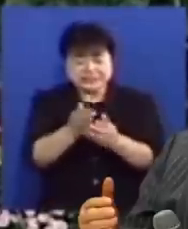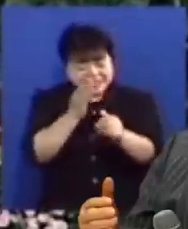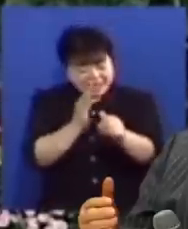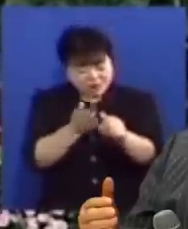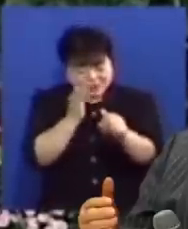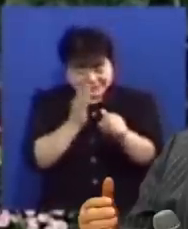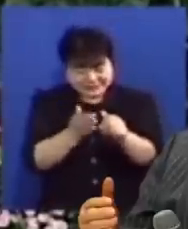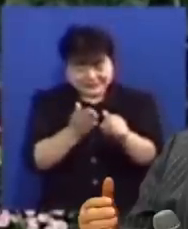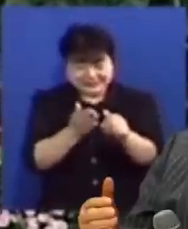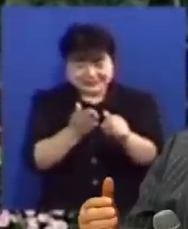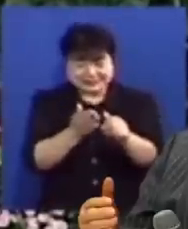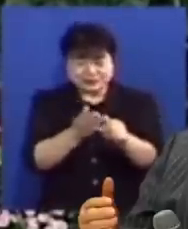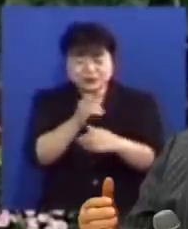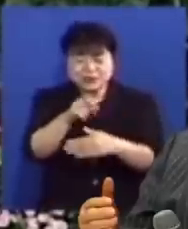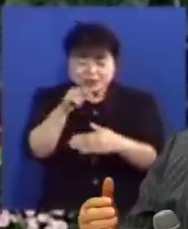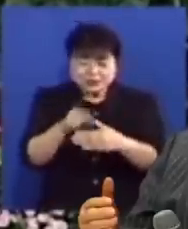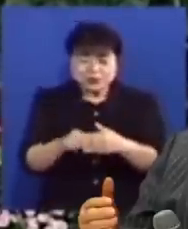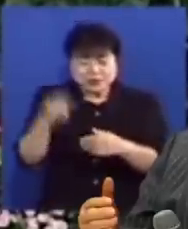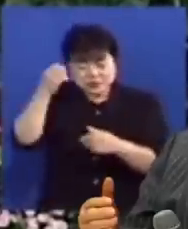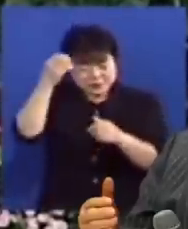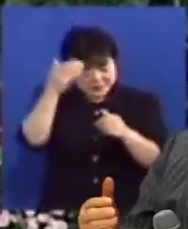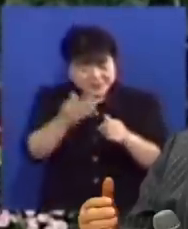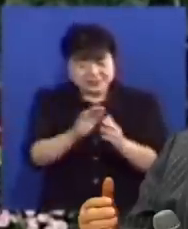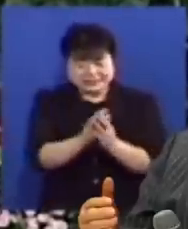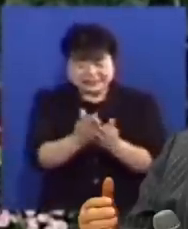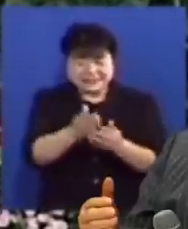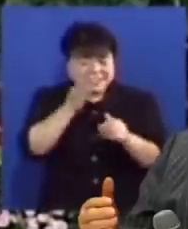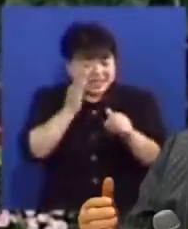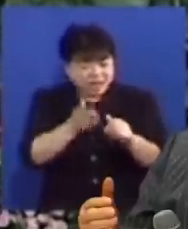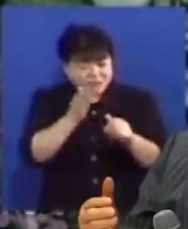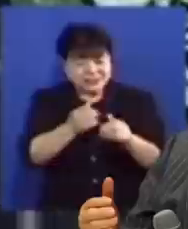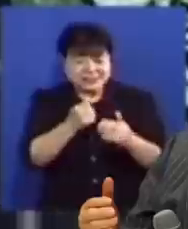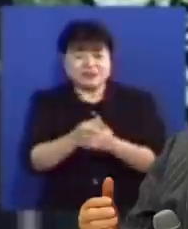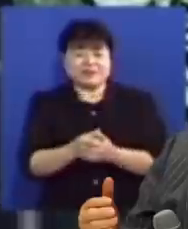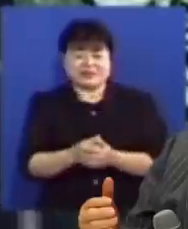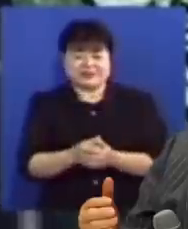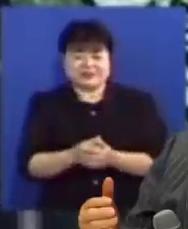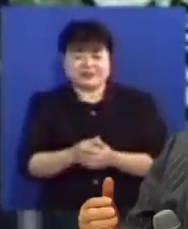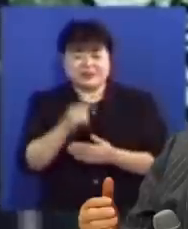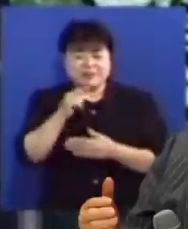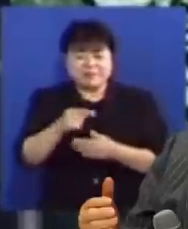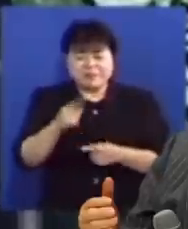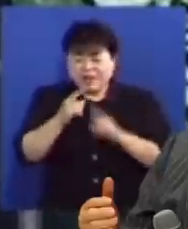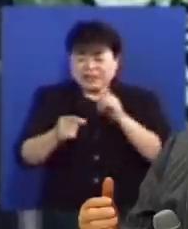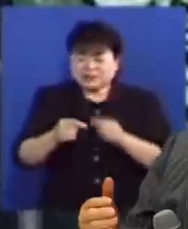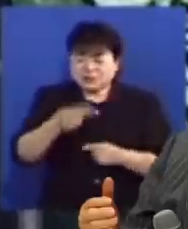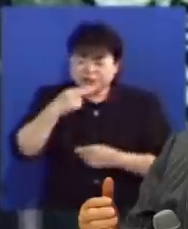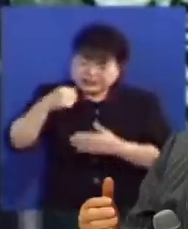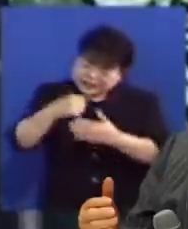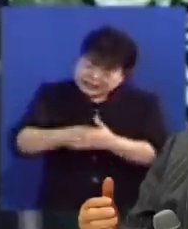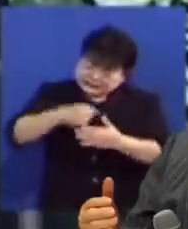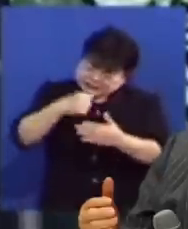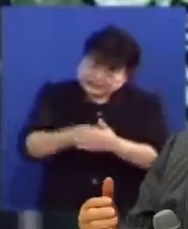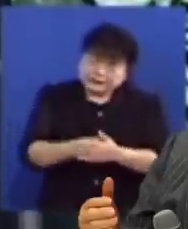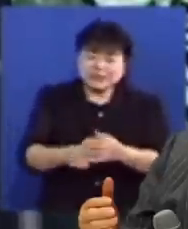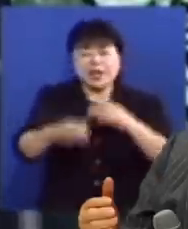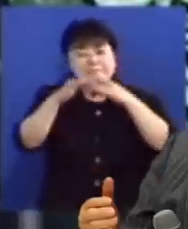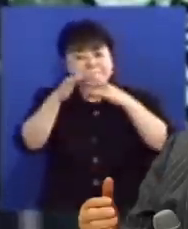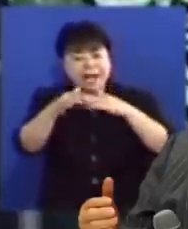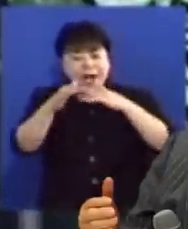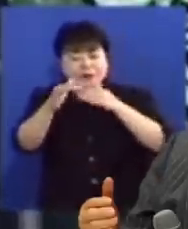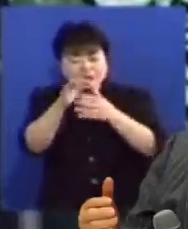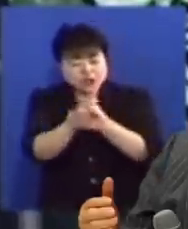간구하시는데 우리 속에서 성령께서 친히 간구하시는데 어떻게 하느냐 말할 수 없는 탄식 즉 방언으로